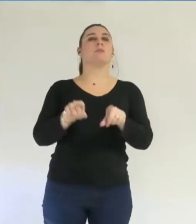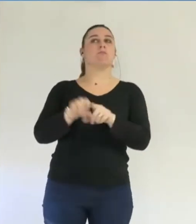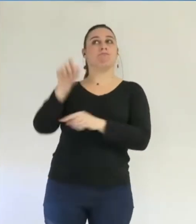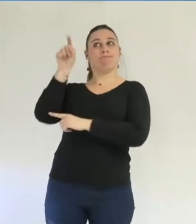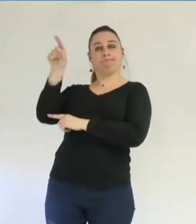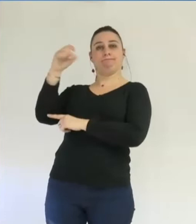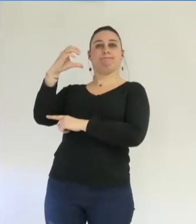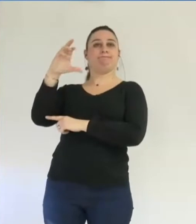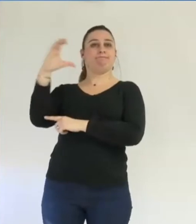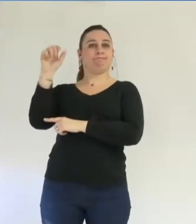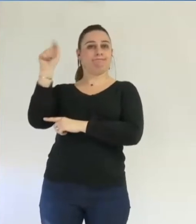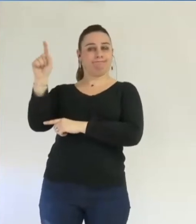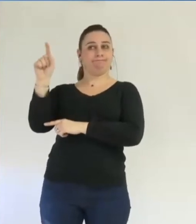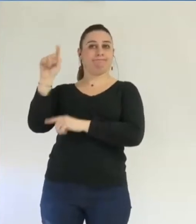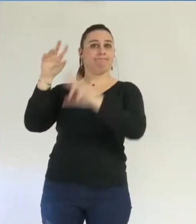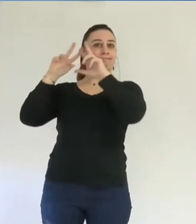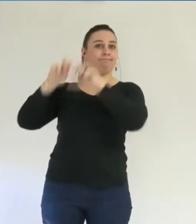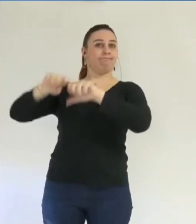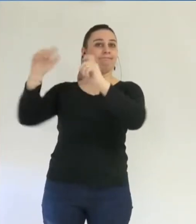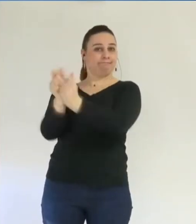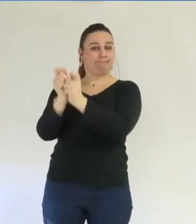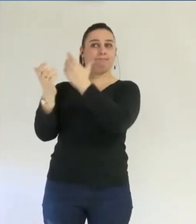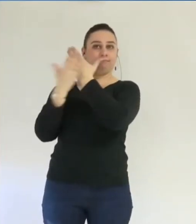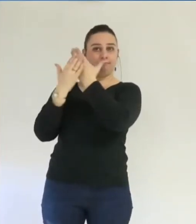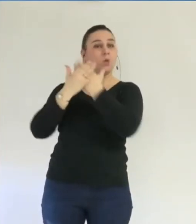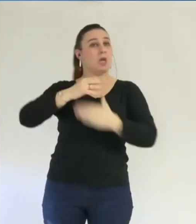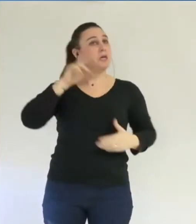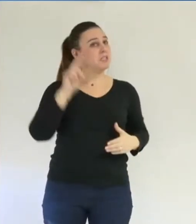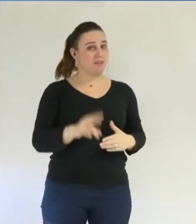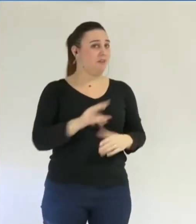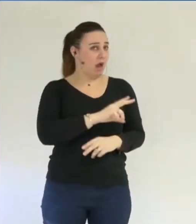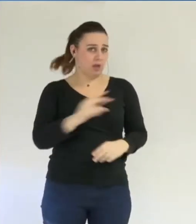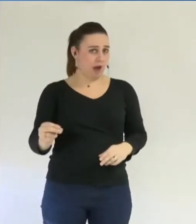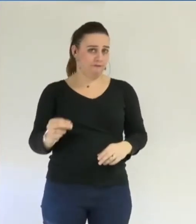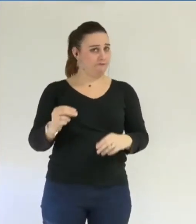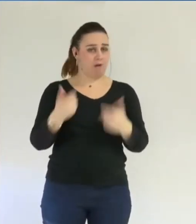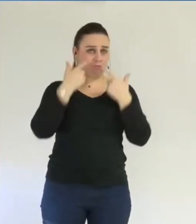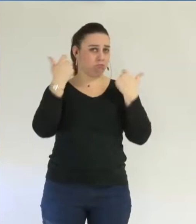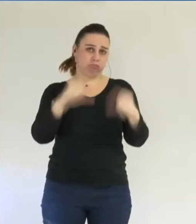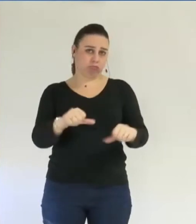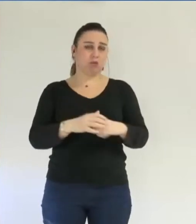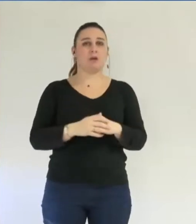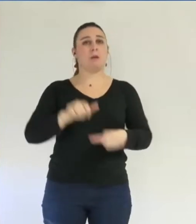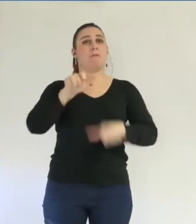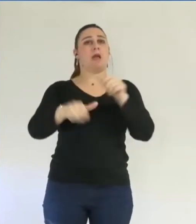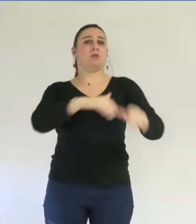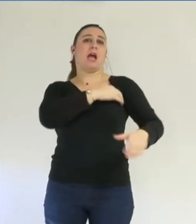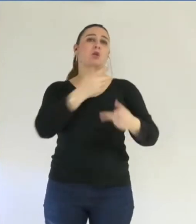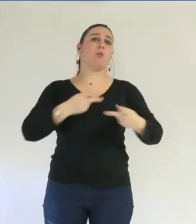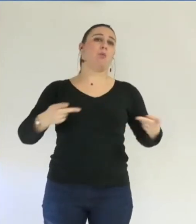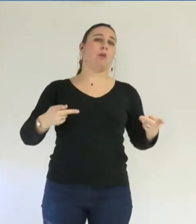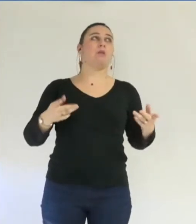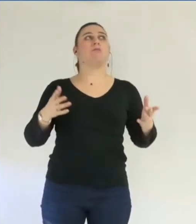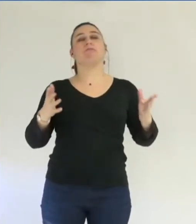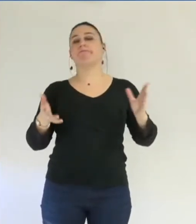a également relevé, et c'est un fait à mon avis assez marquant et assez grave, que des agents publics, éventuellement,